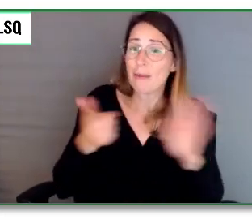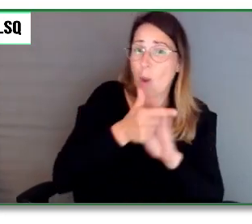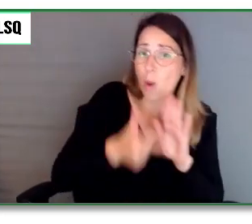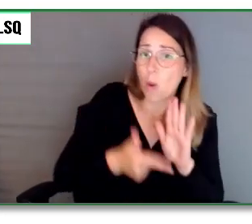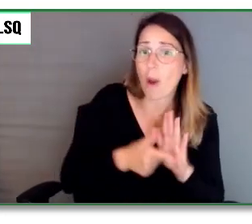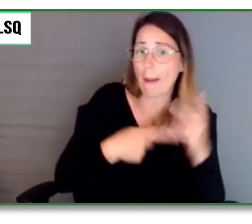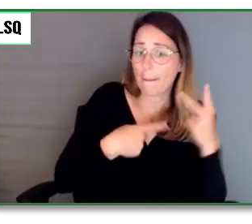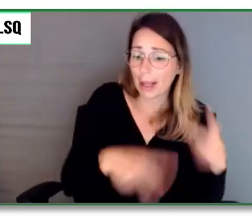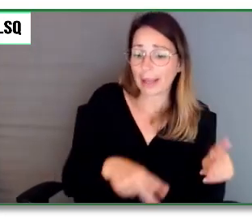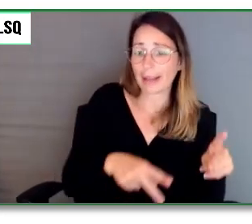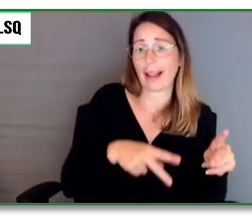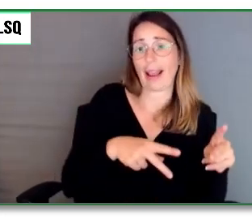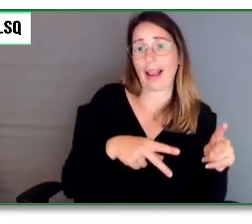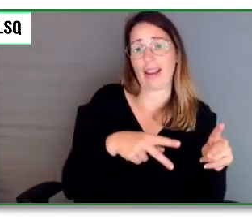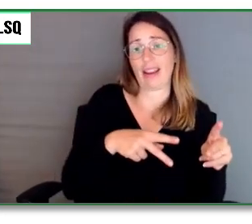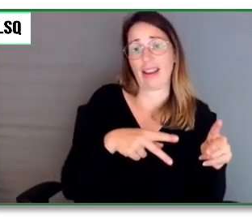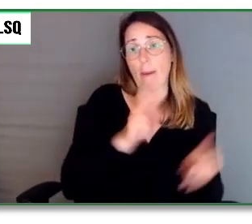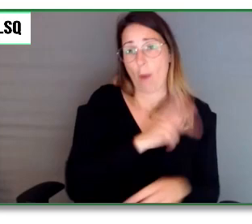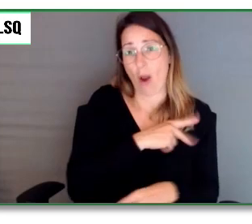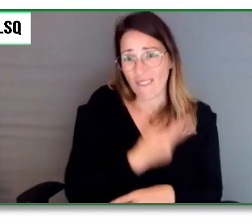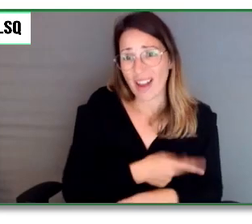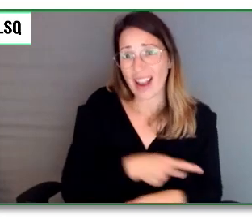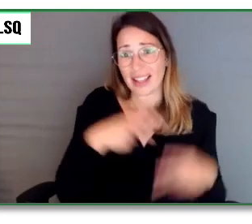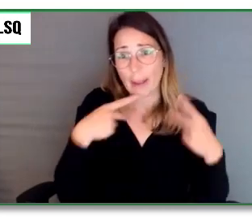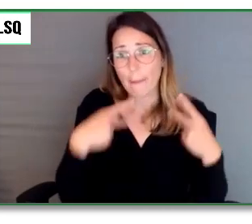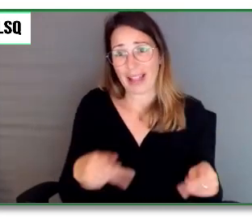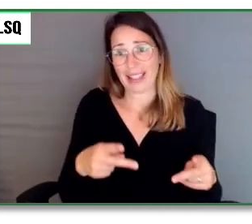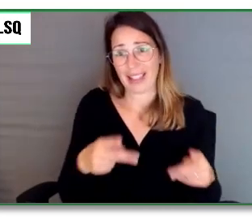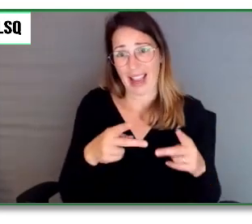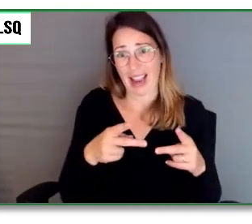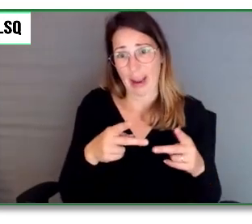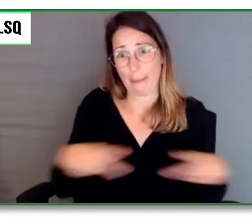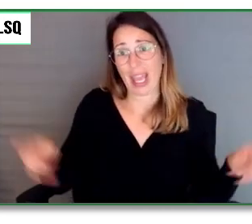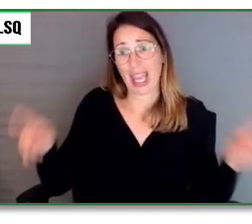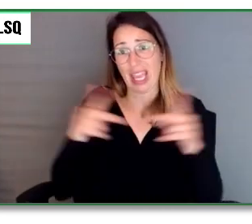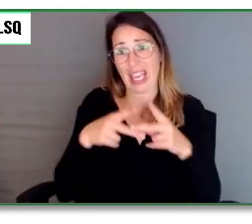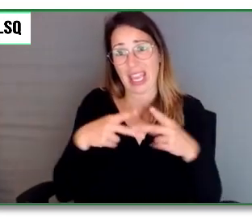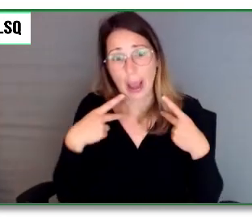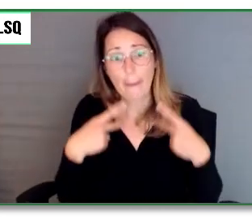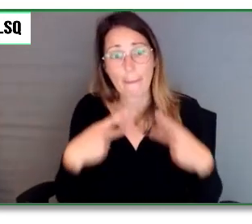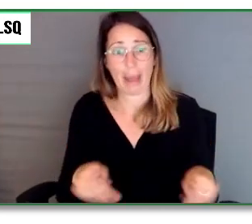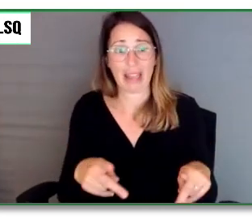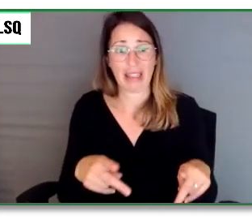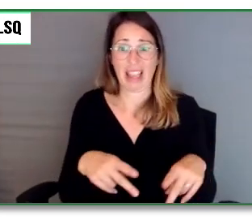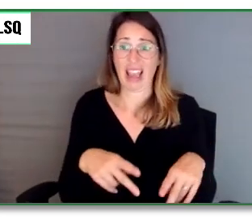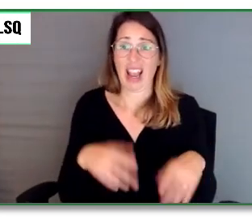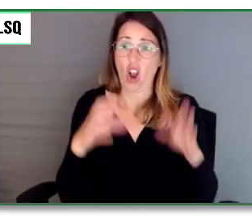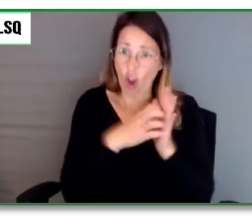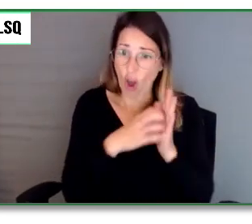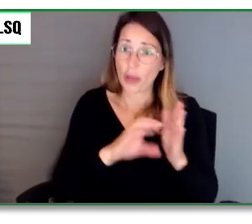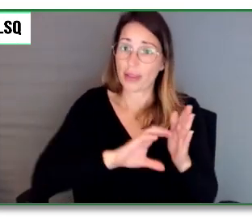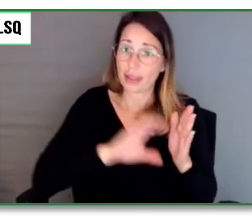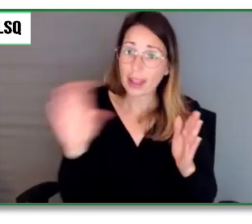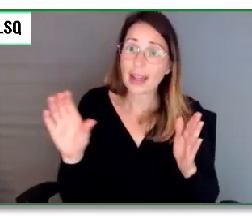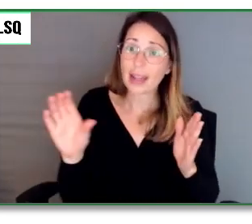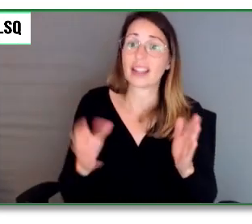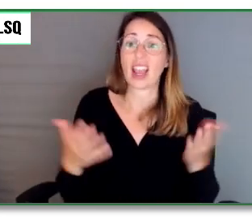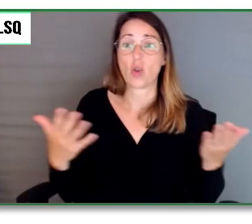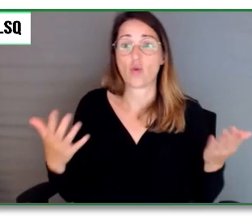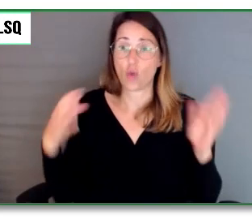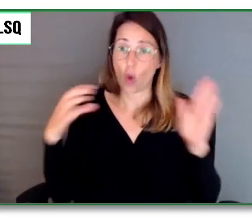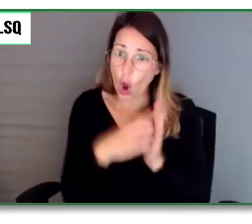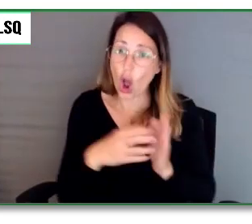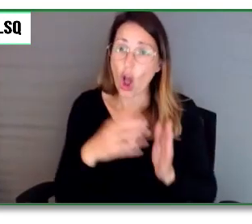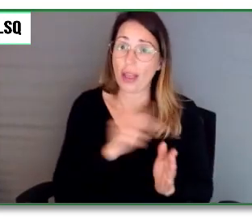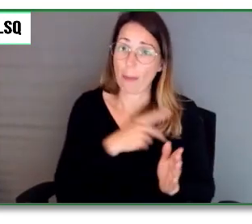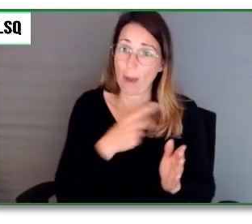Il y a également des codes de bâtiments différents. Il y a le code canadien, le code provincial. Et ensuite, il y la réglementation des parcs. a